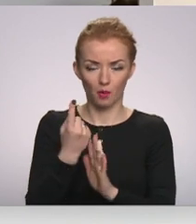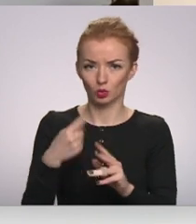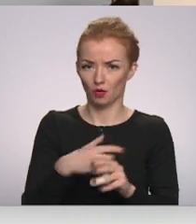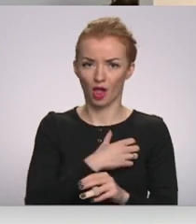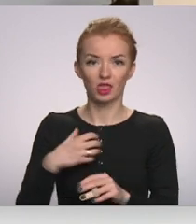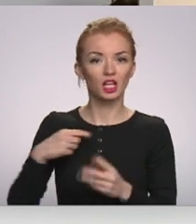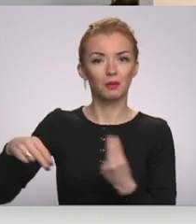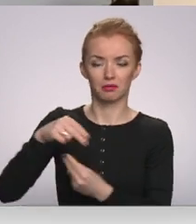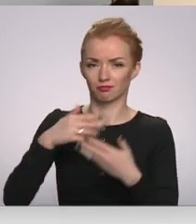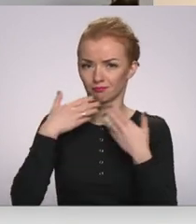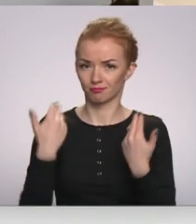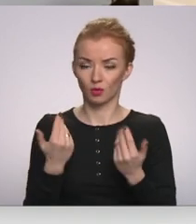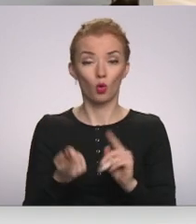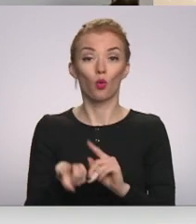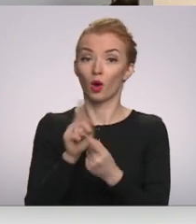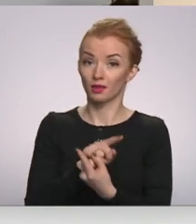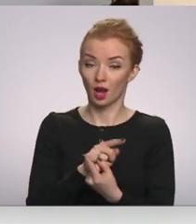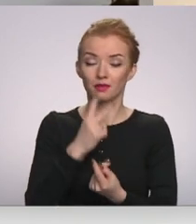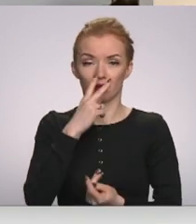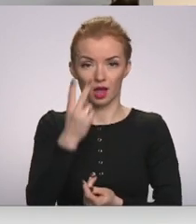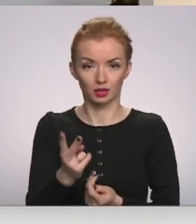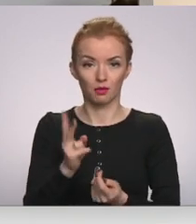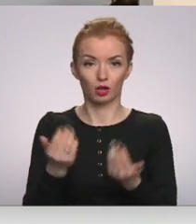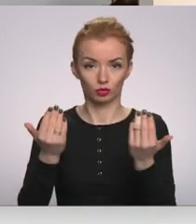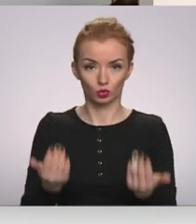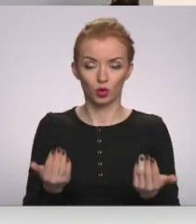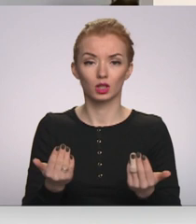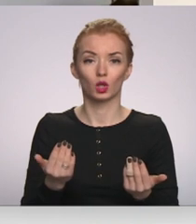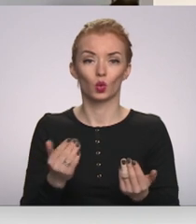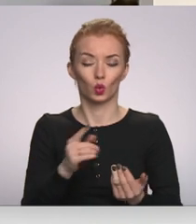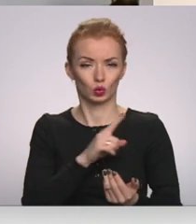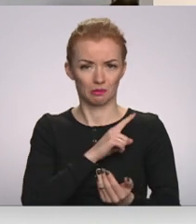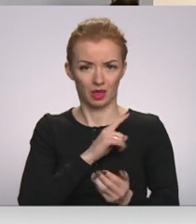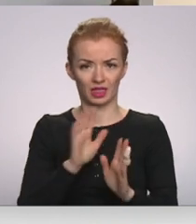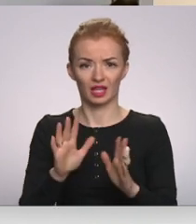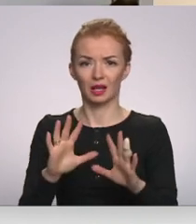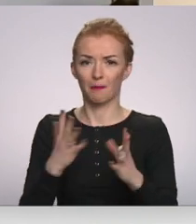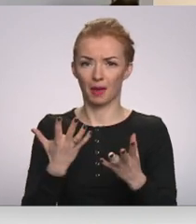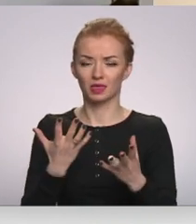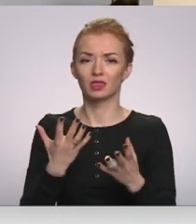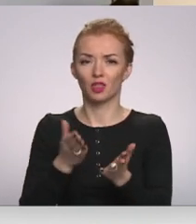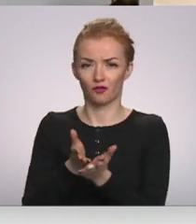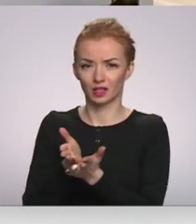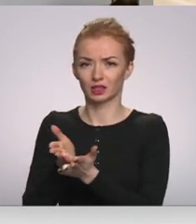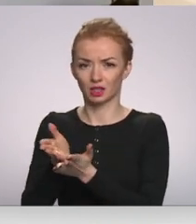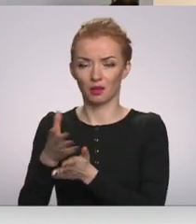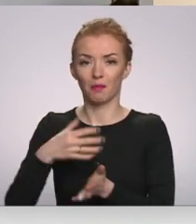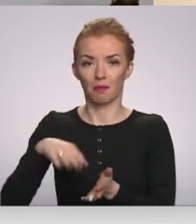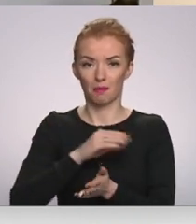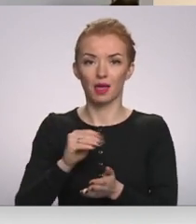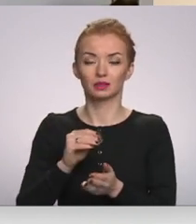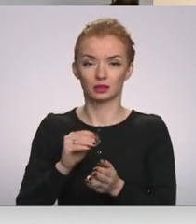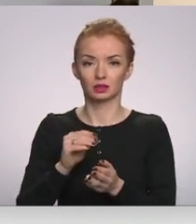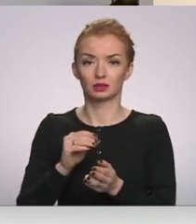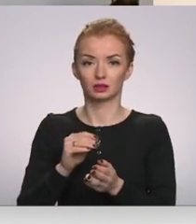lēbumus no pieņēmusi. Drīzāk otrādi redzam, ka šodien uzmanīgi, bet tādos simboliskos virzienos mēs drīzāk